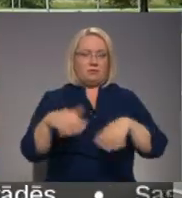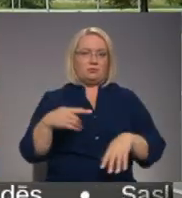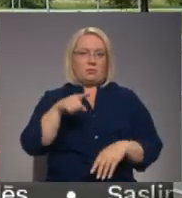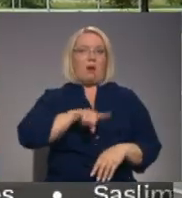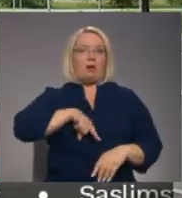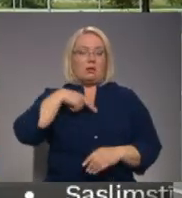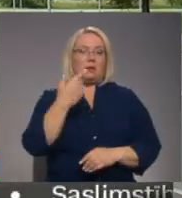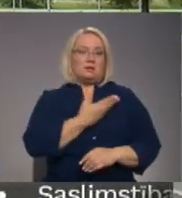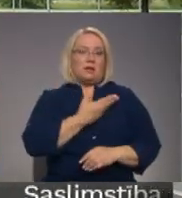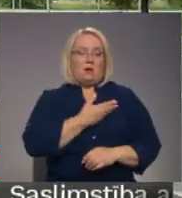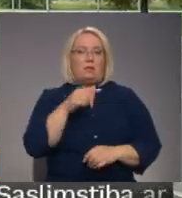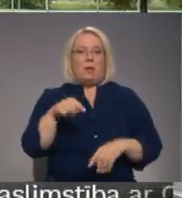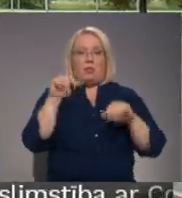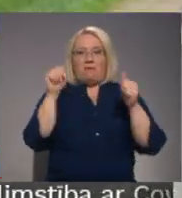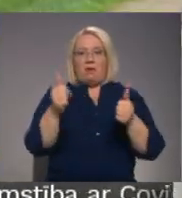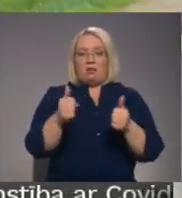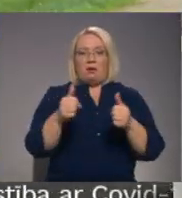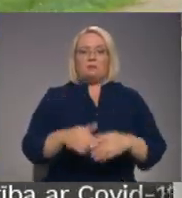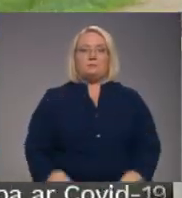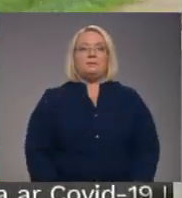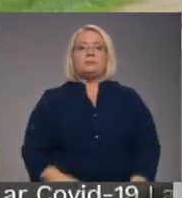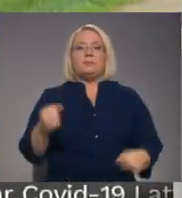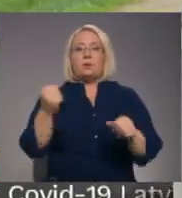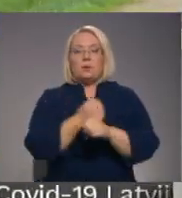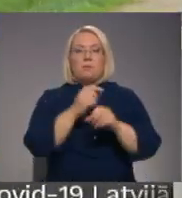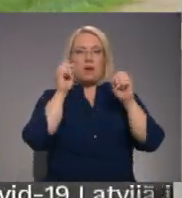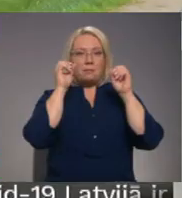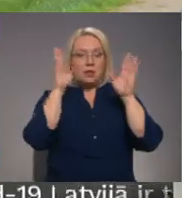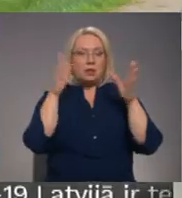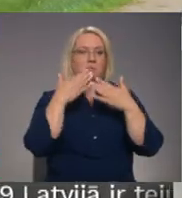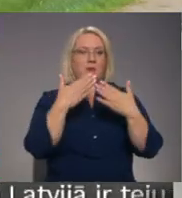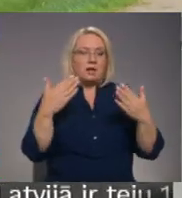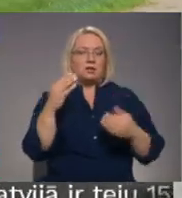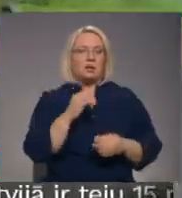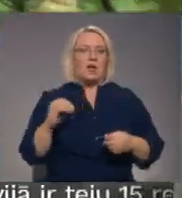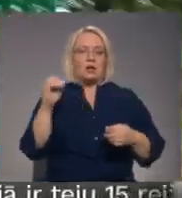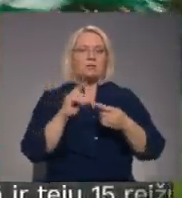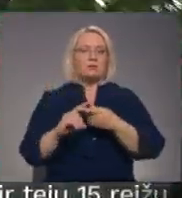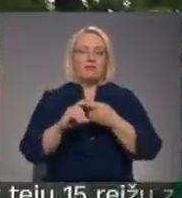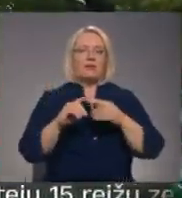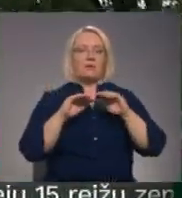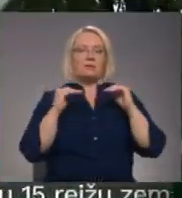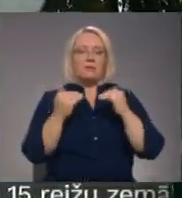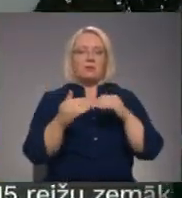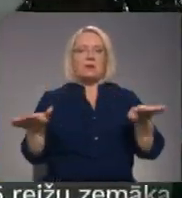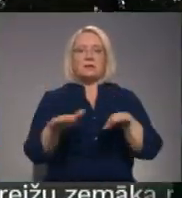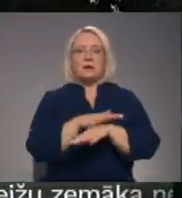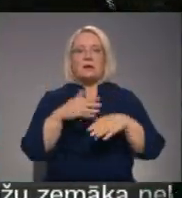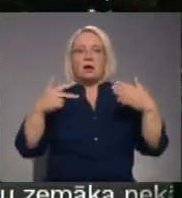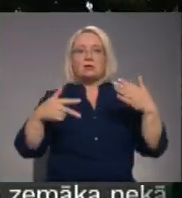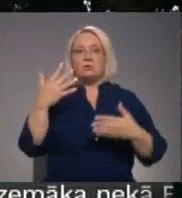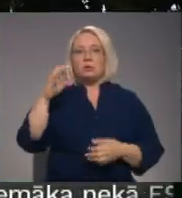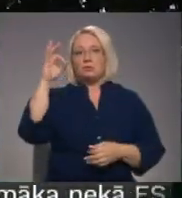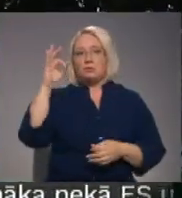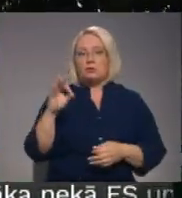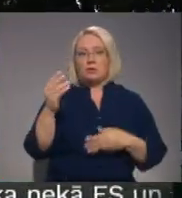te ilgi dzīvojām šādā veidā. Un tomēr brīnums, pateicoties Eiropas Sēnības fondiem, kas seguši 85%